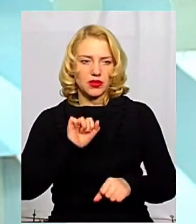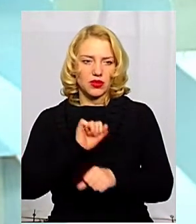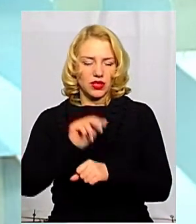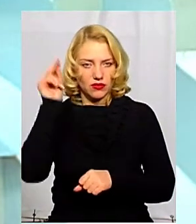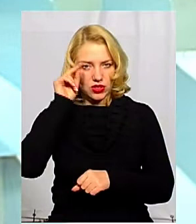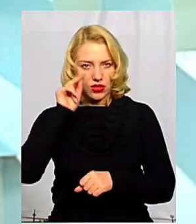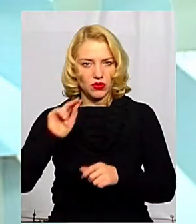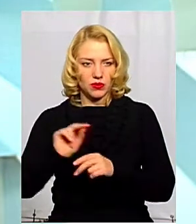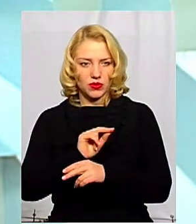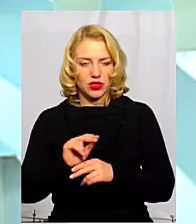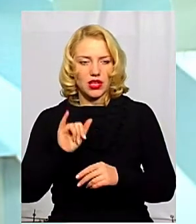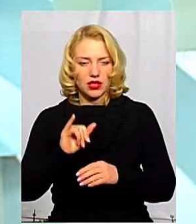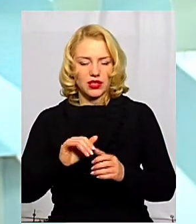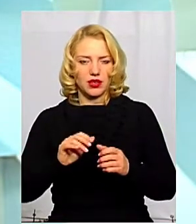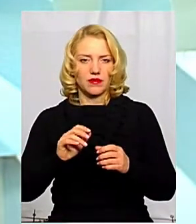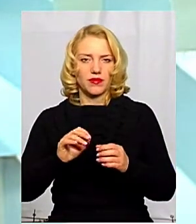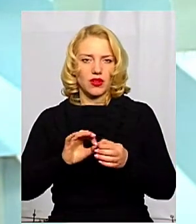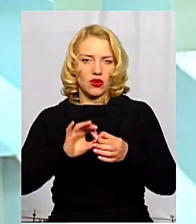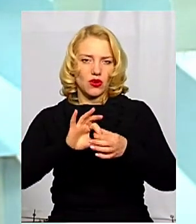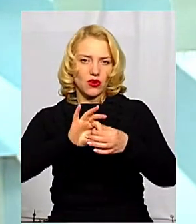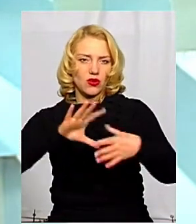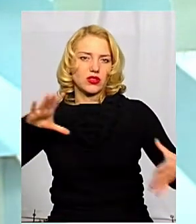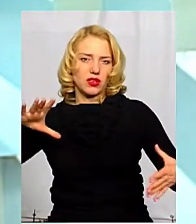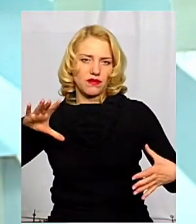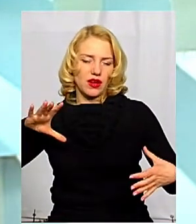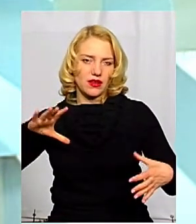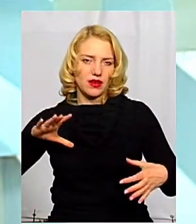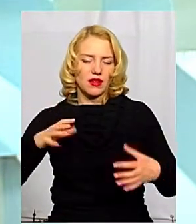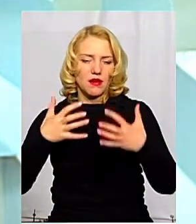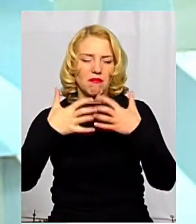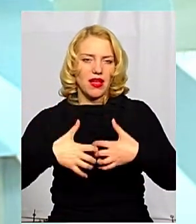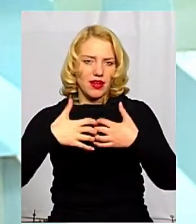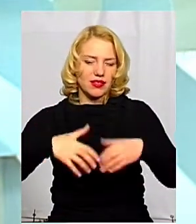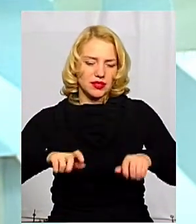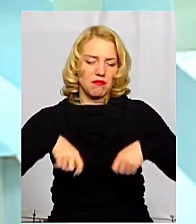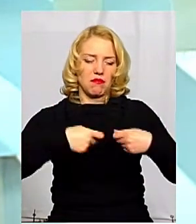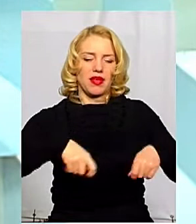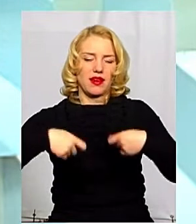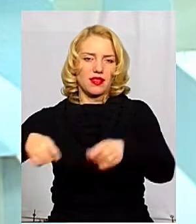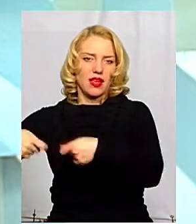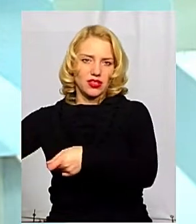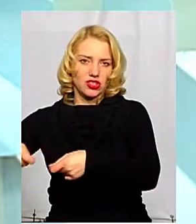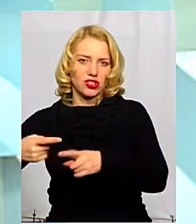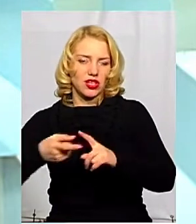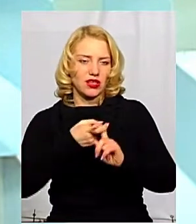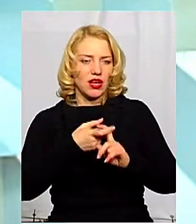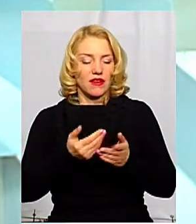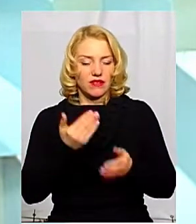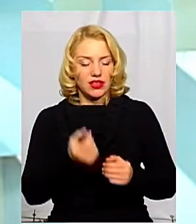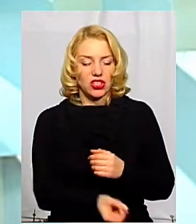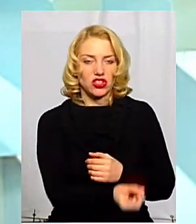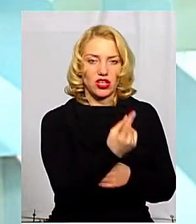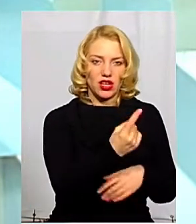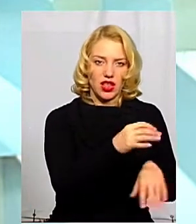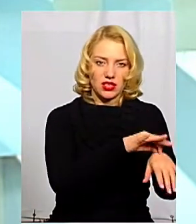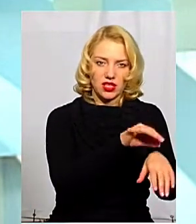виховного процесу і розірвання так називаємо механізму передачі цих острих респіраторних інфекцій. Від джерела інфекцій,